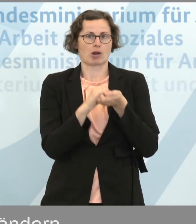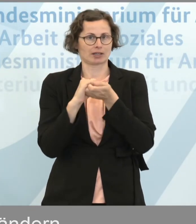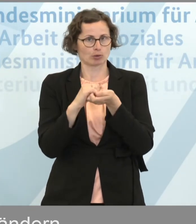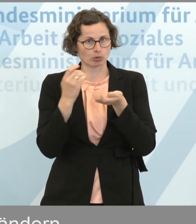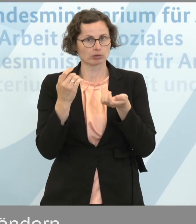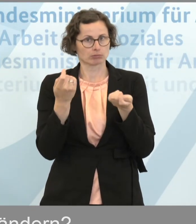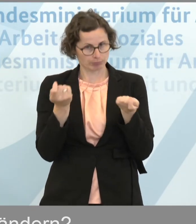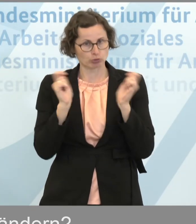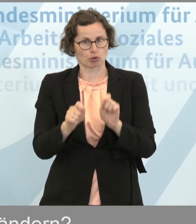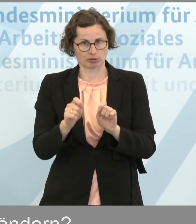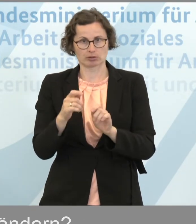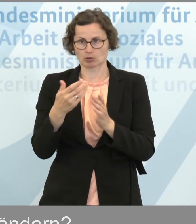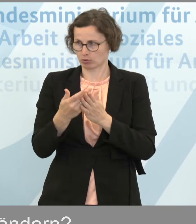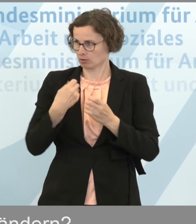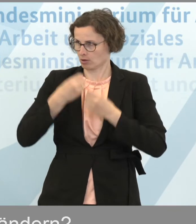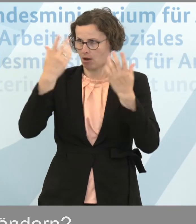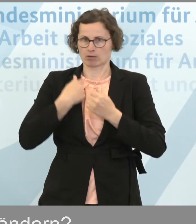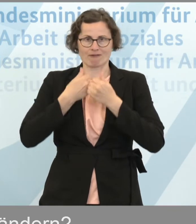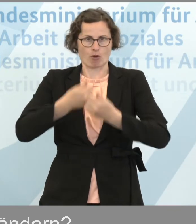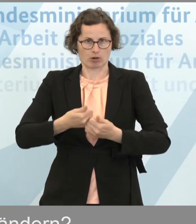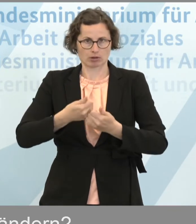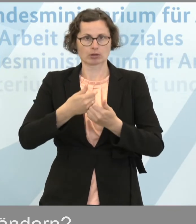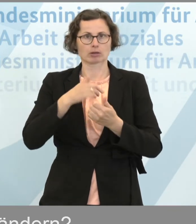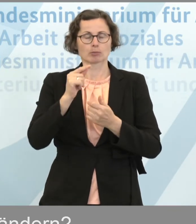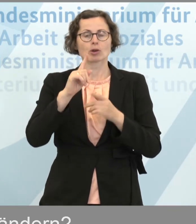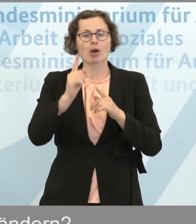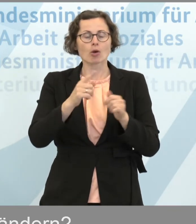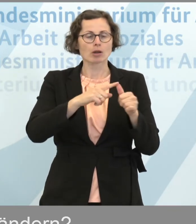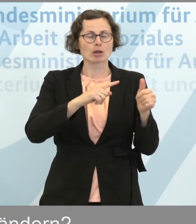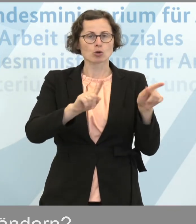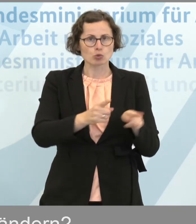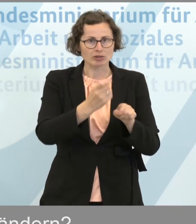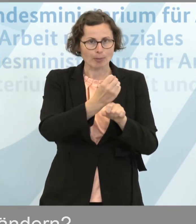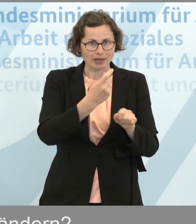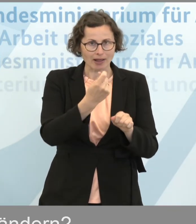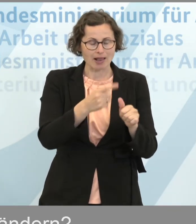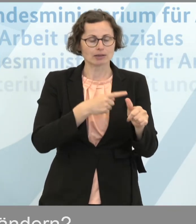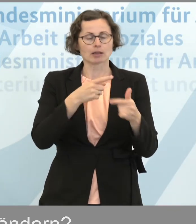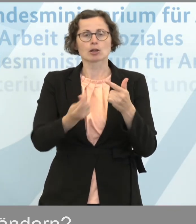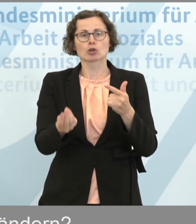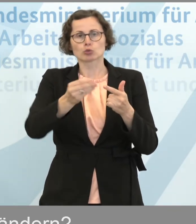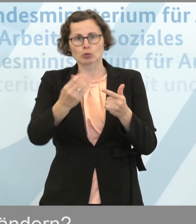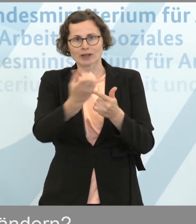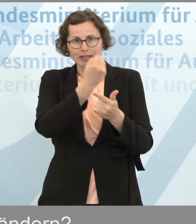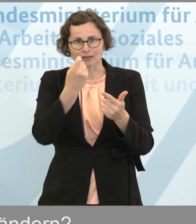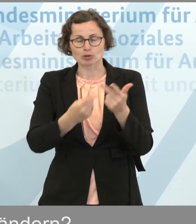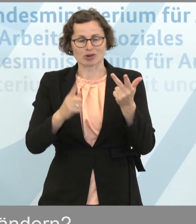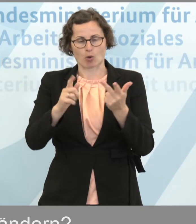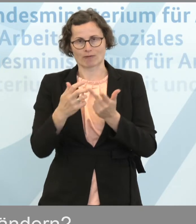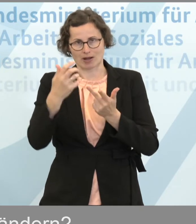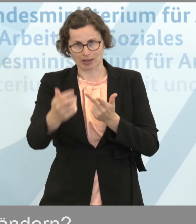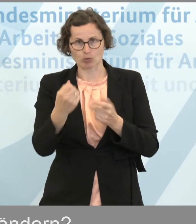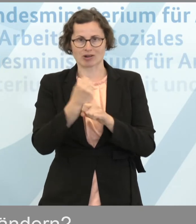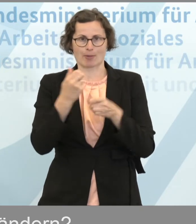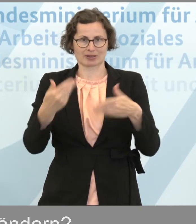insgesamt zu diesem Sozialschutzpaket mit uns auf Weg gegeben hat, beim Kurzarbeitergeld, beim Hinzuverdienst und auch bei der Verlängerung des Arbeitslosengeldes